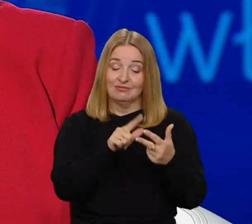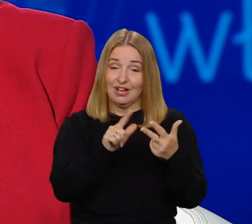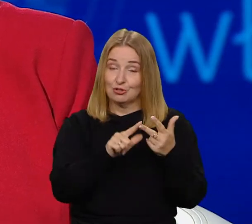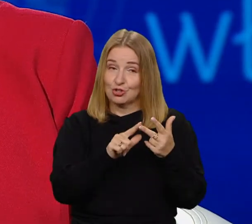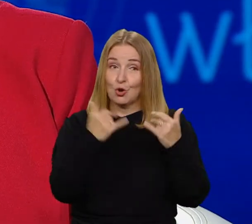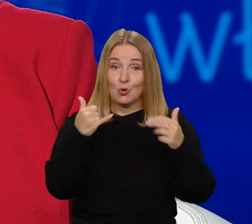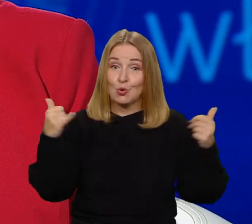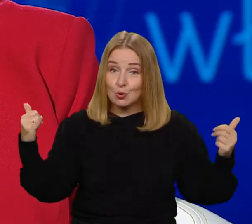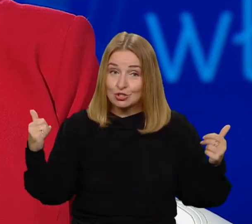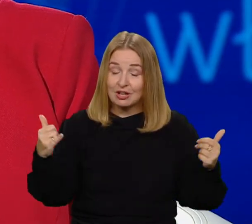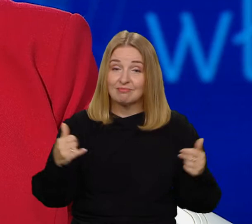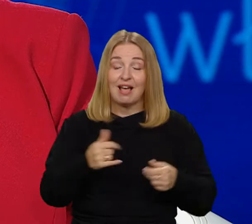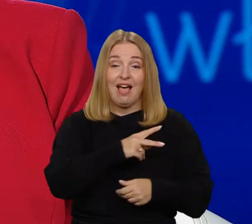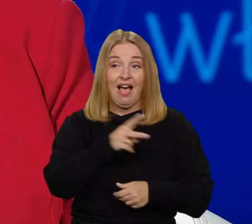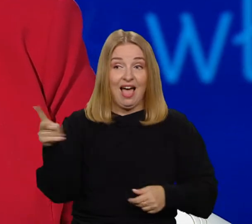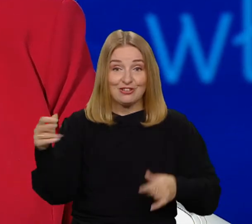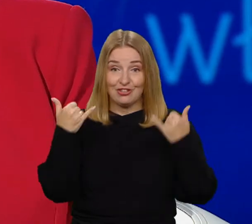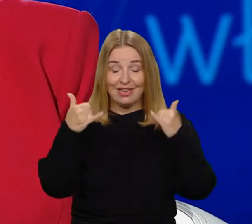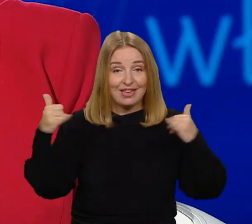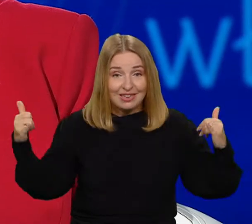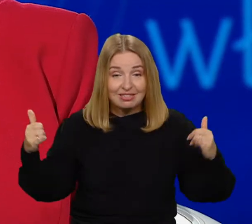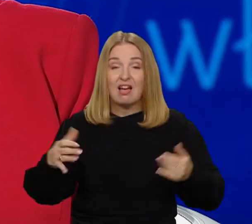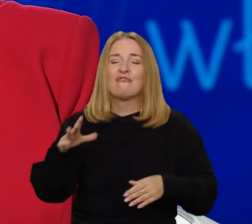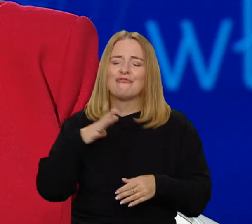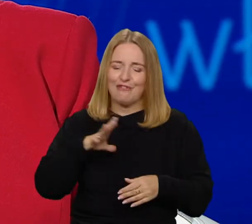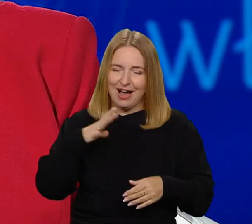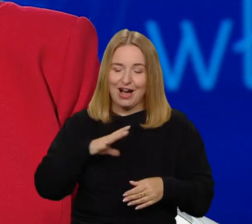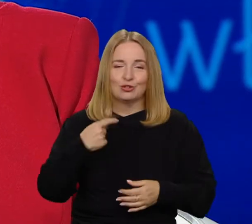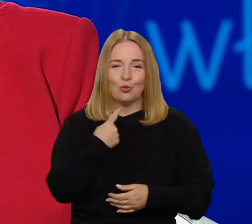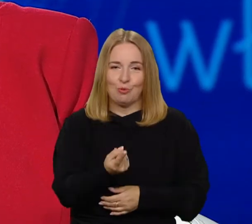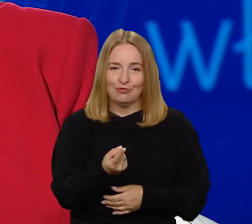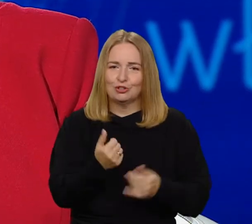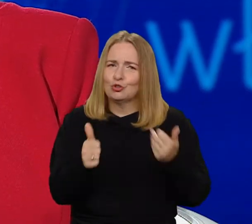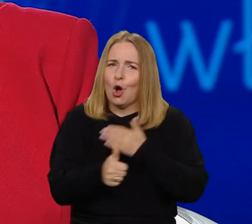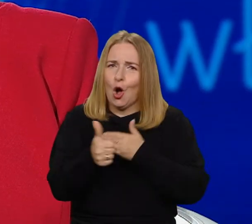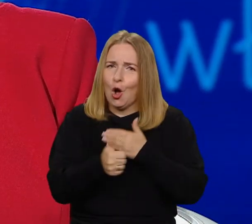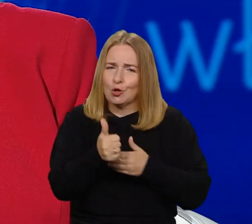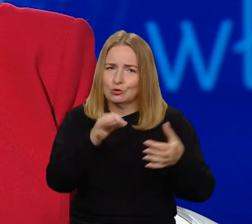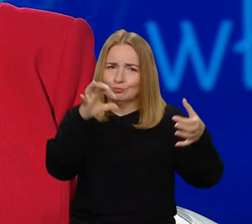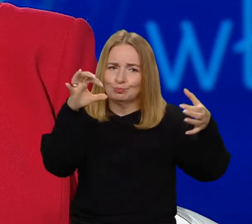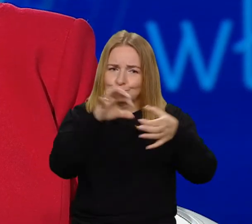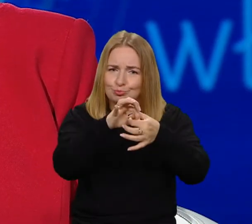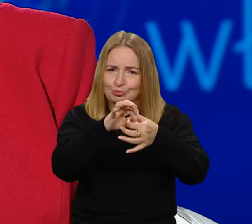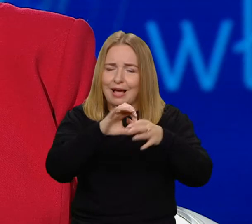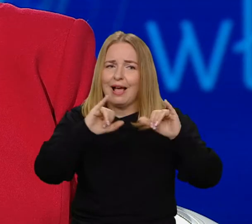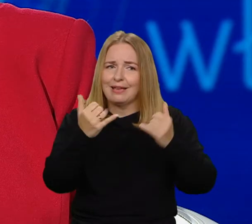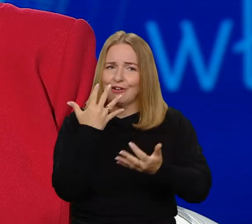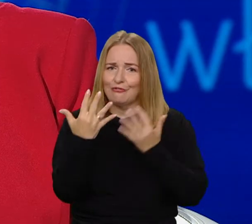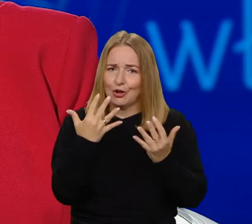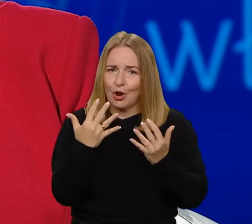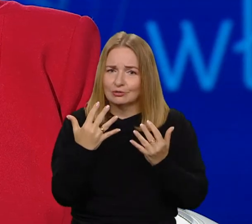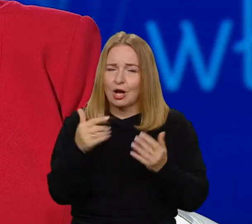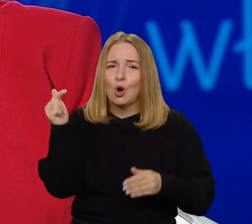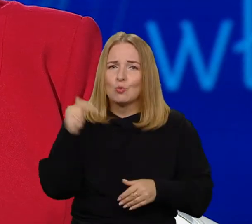siebie w charakterze. I sądzę, że warto podać relacje pomiędzy nimi po to, żeby lepiej zrozumieć, po co się uczyć.